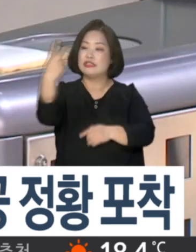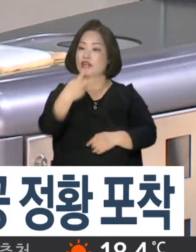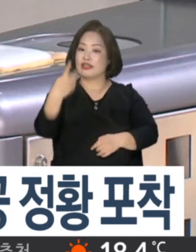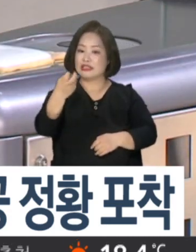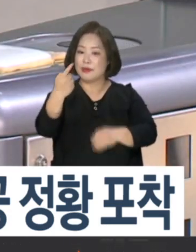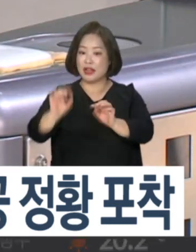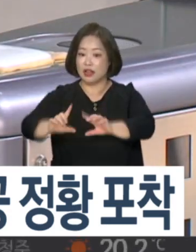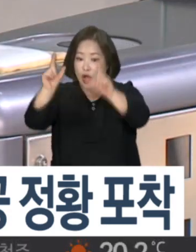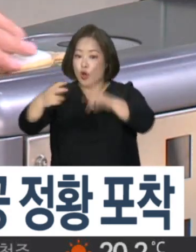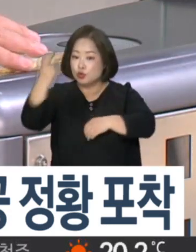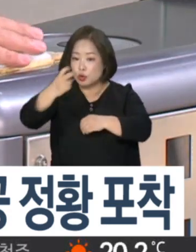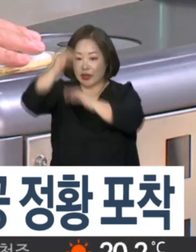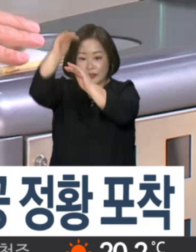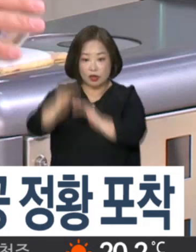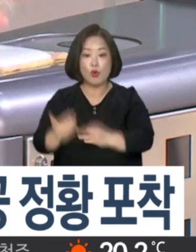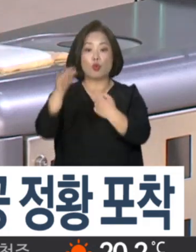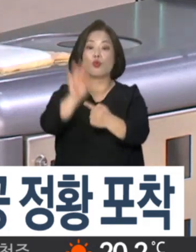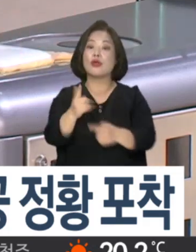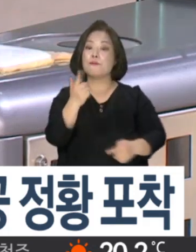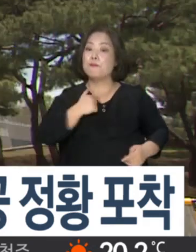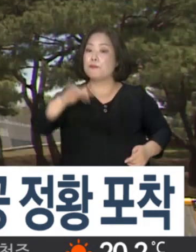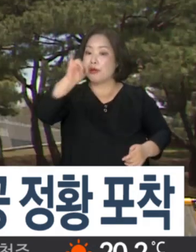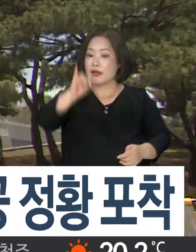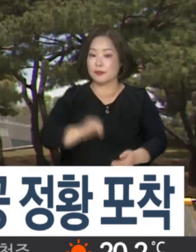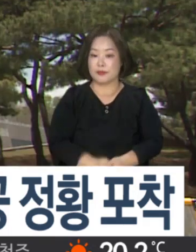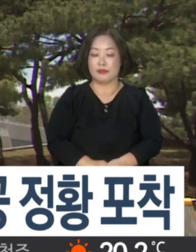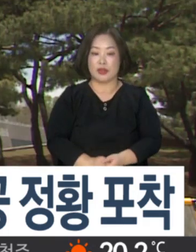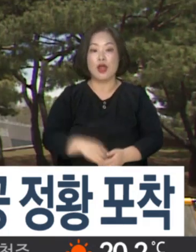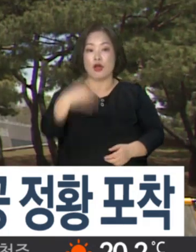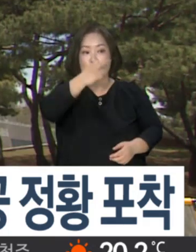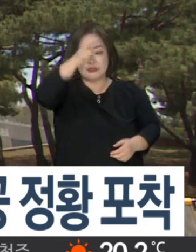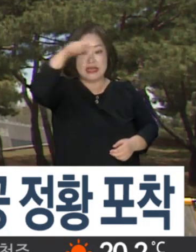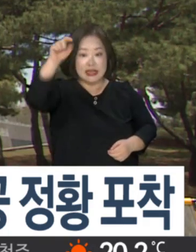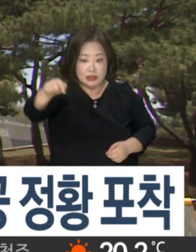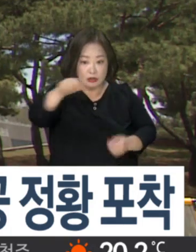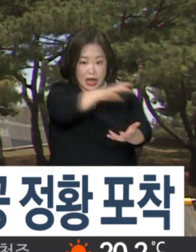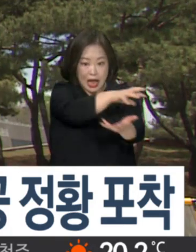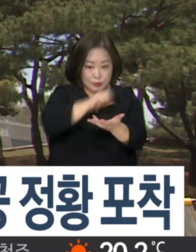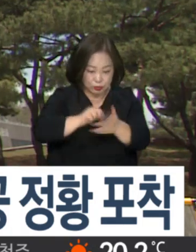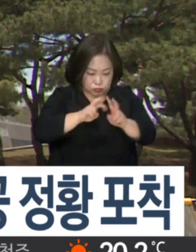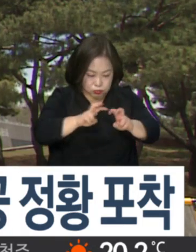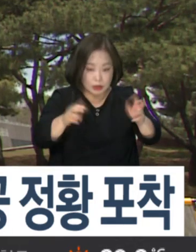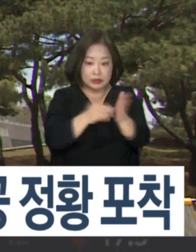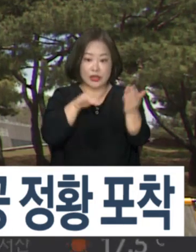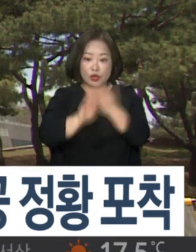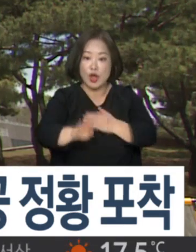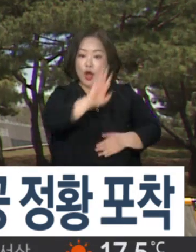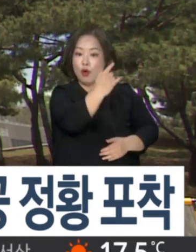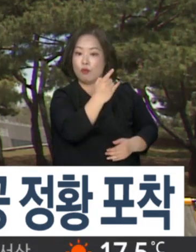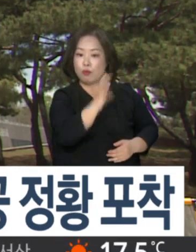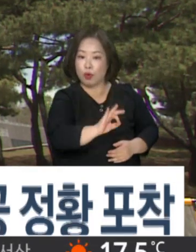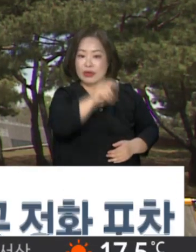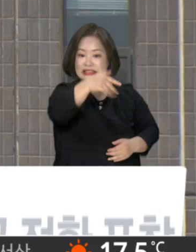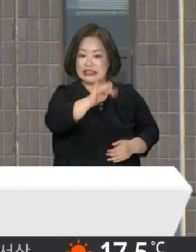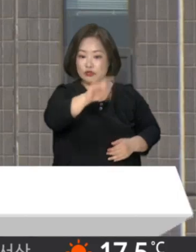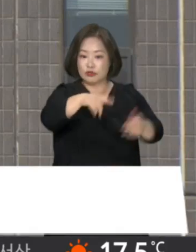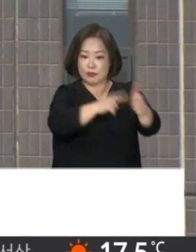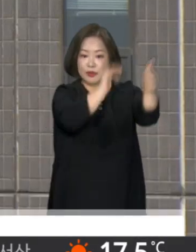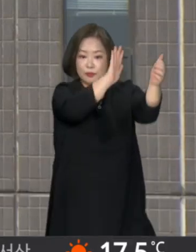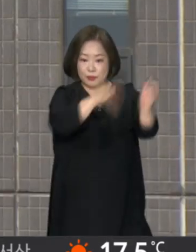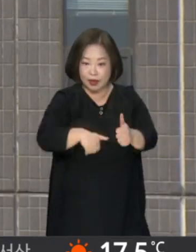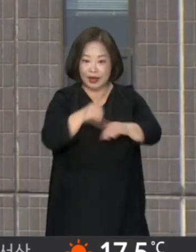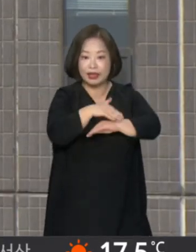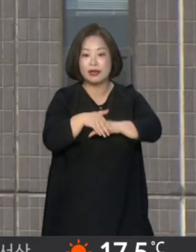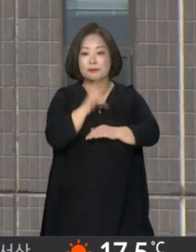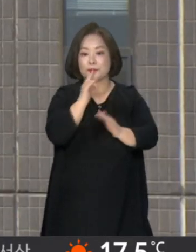11월 19일 조서를 공개한 바 있습니다. 검찰은 압수물 분석 작업이 끝나는 대로 봉 기자를 소환 조사해 사실관계를